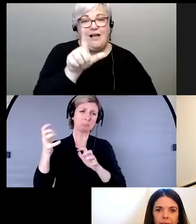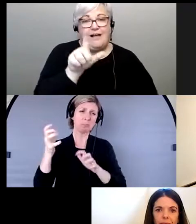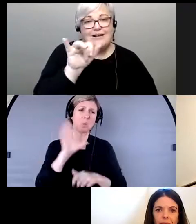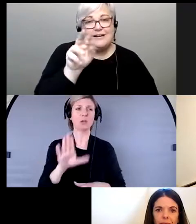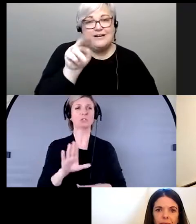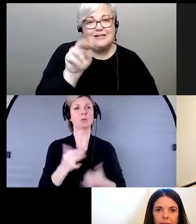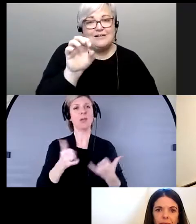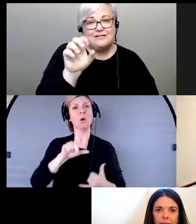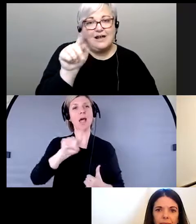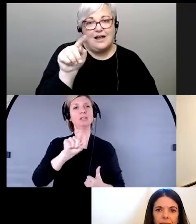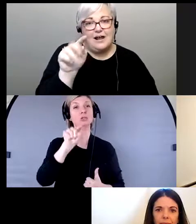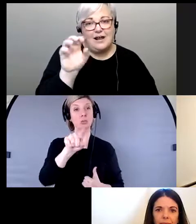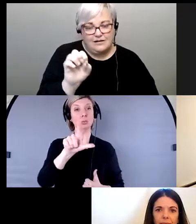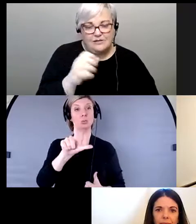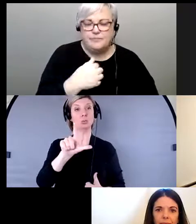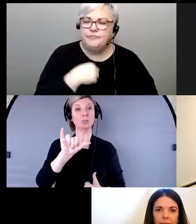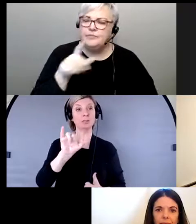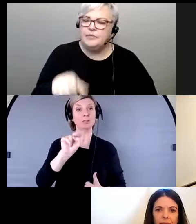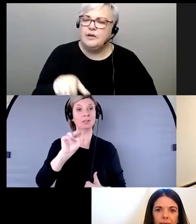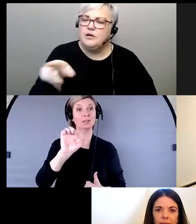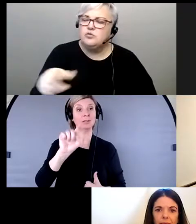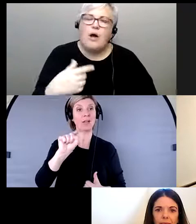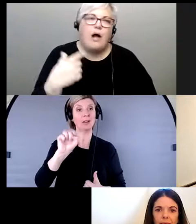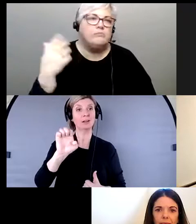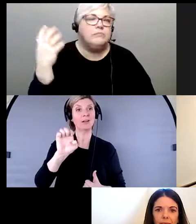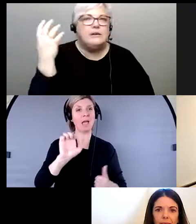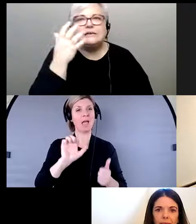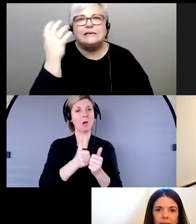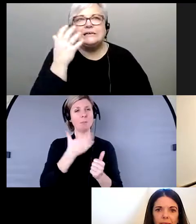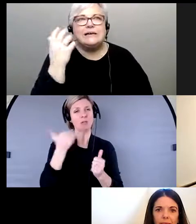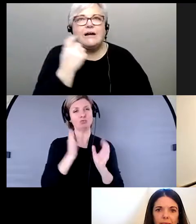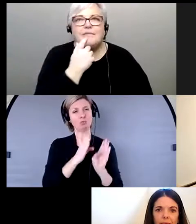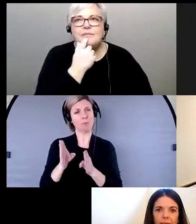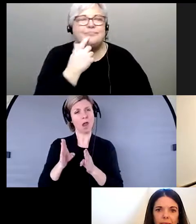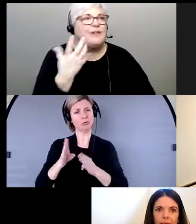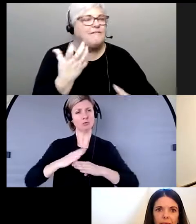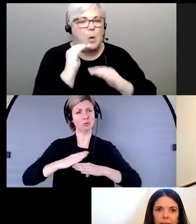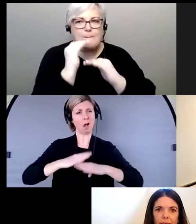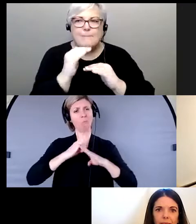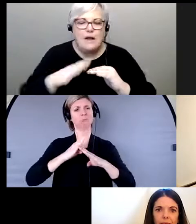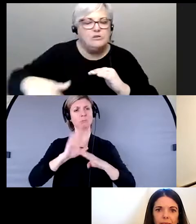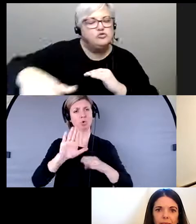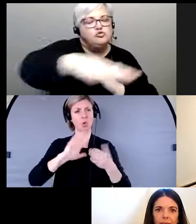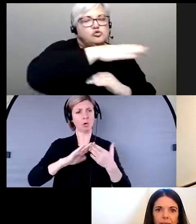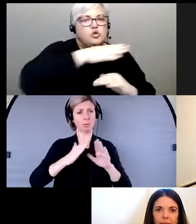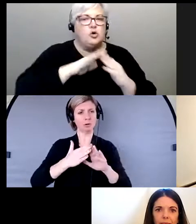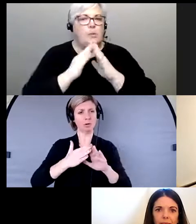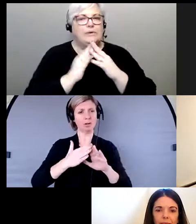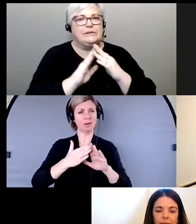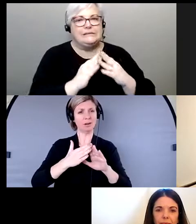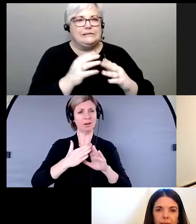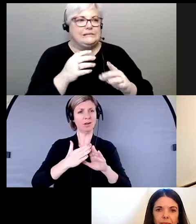Quelle est une chose que vous aimeriez voir se produire pour aider à protéger, si vous voulez, votre communauté contre les impacts